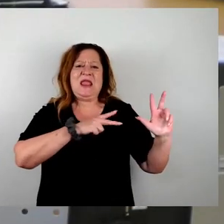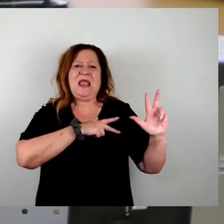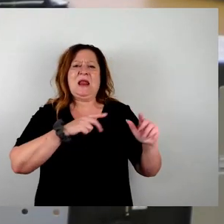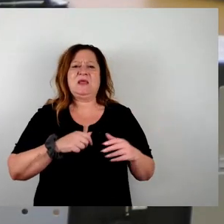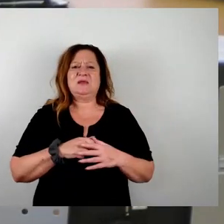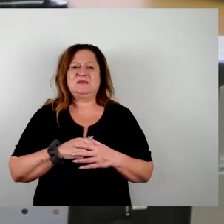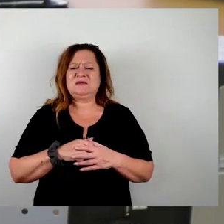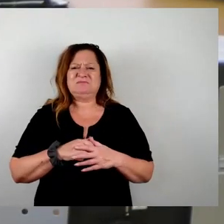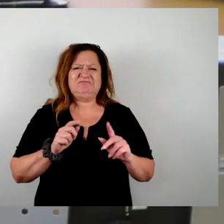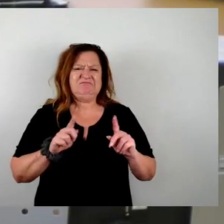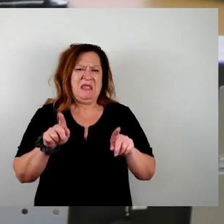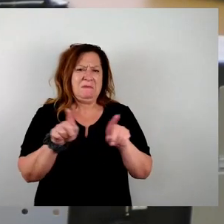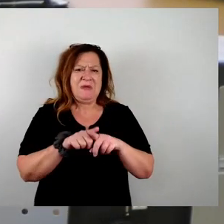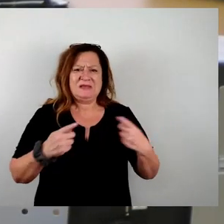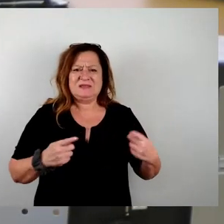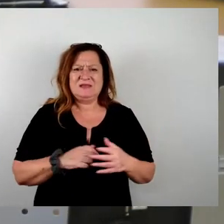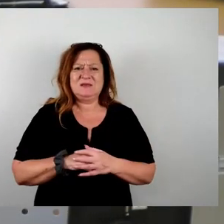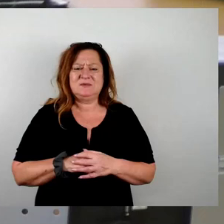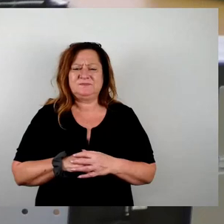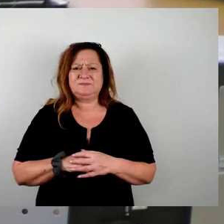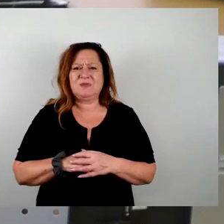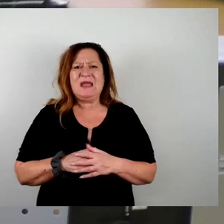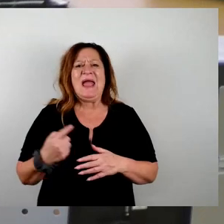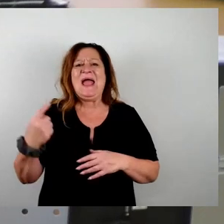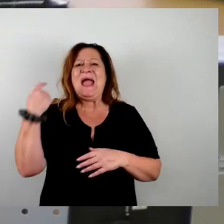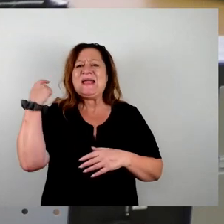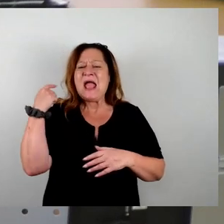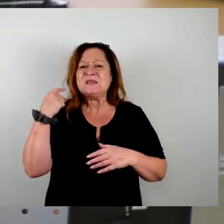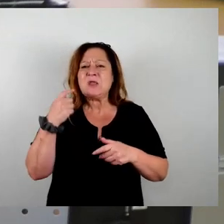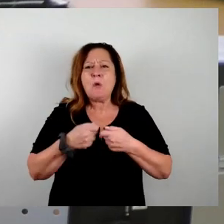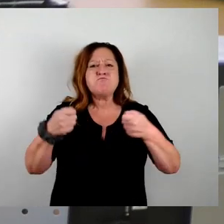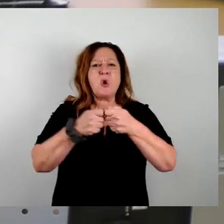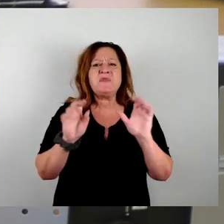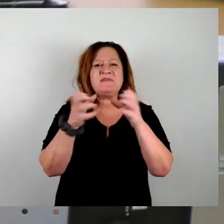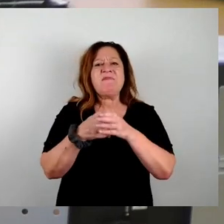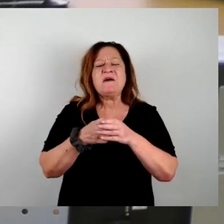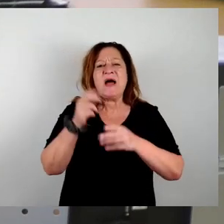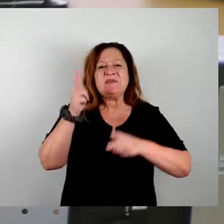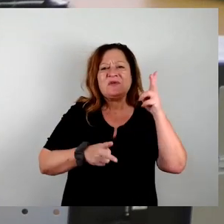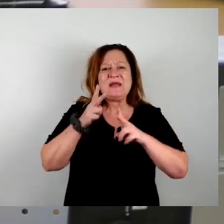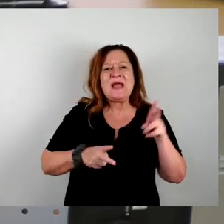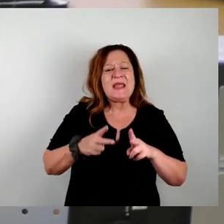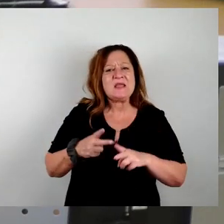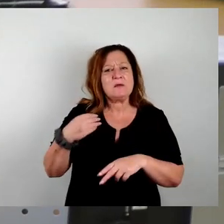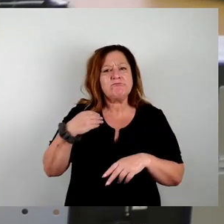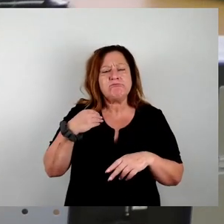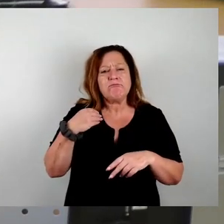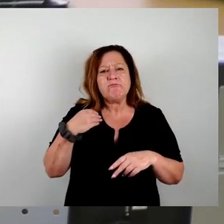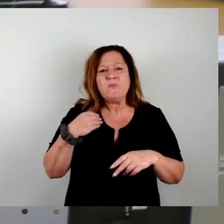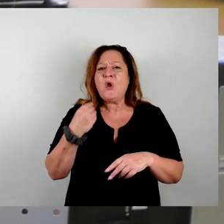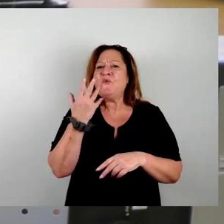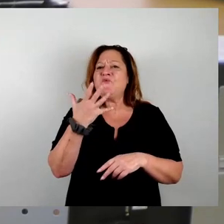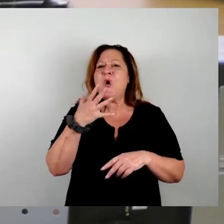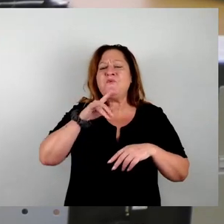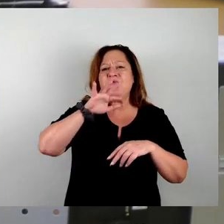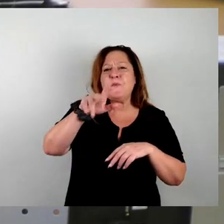Wir haben gestern vom Bundesverfassungsgericht erfahren, dass die 5 Milliarden Subventionen für